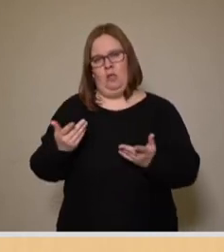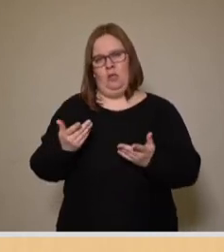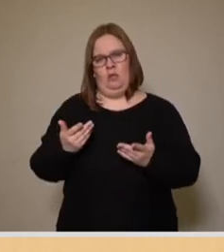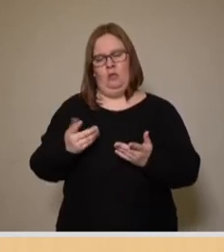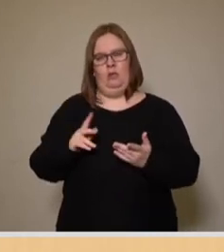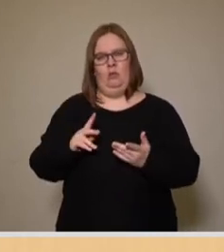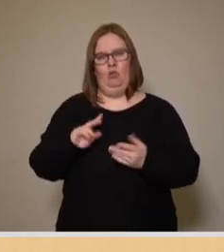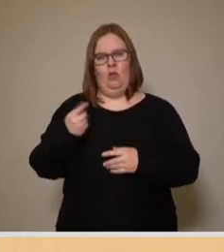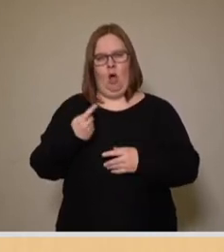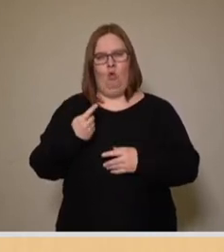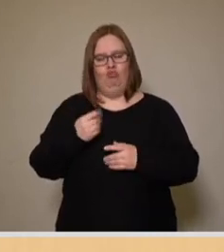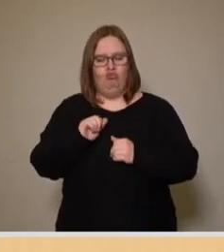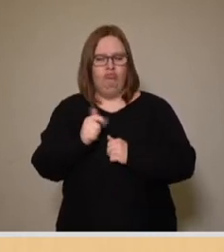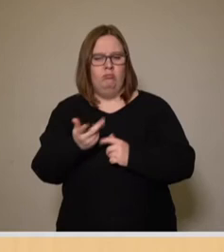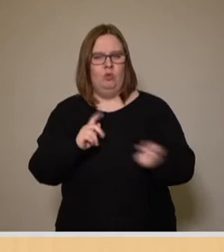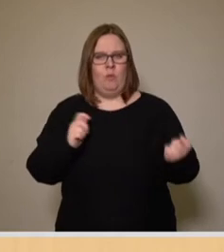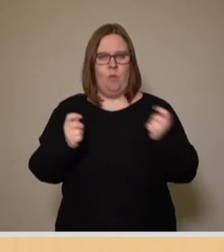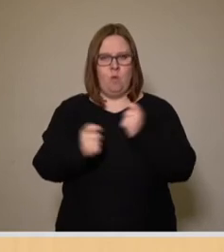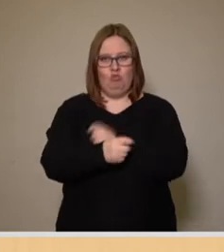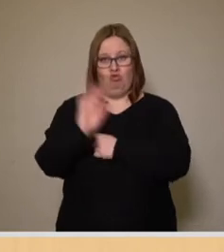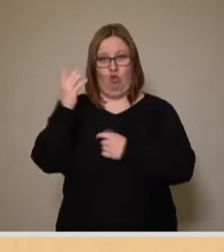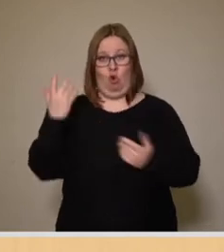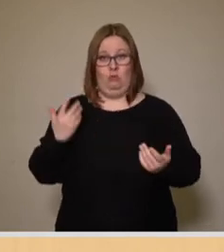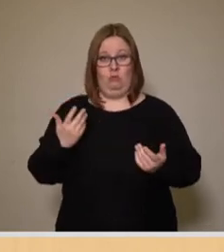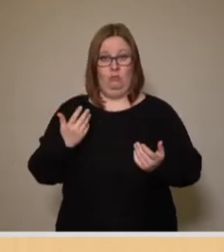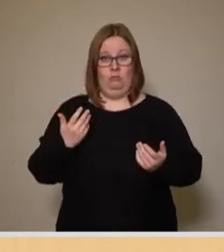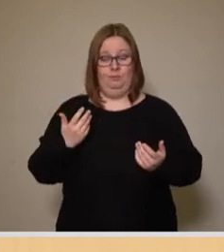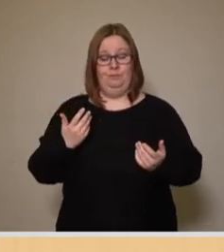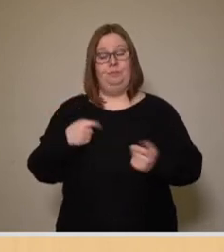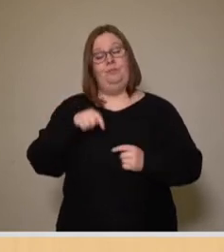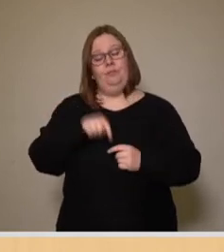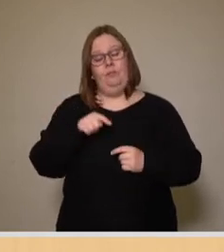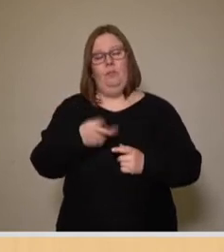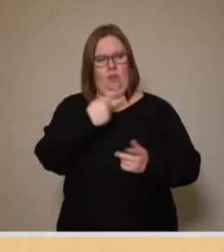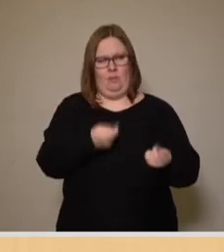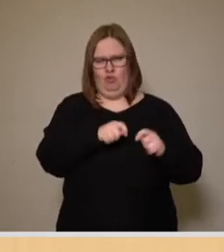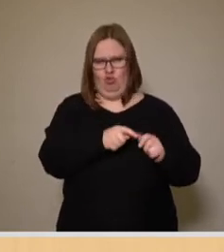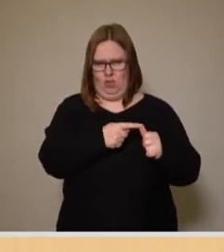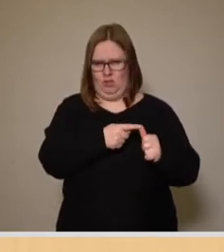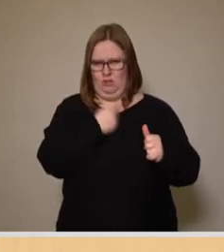einiges getan. Aktuell ist es so, dass mit dem besagten Beschluss, den Sie